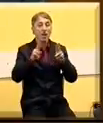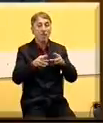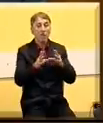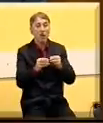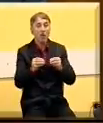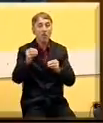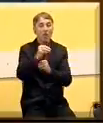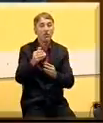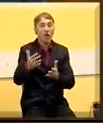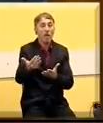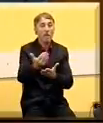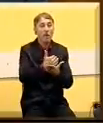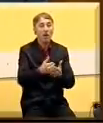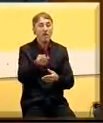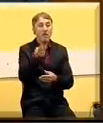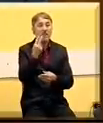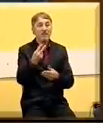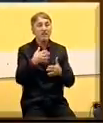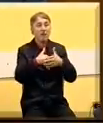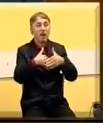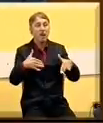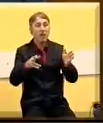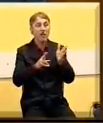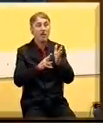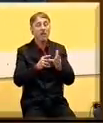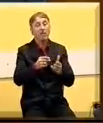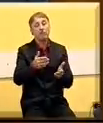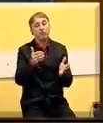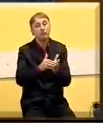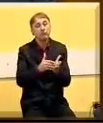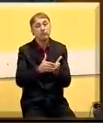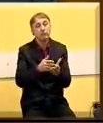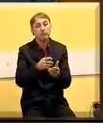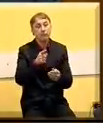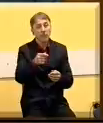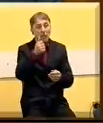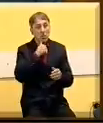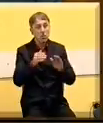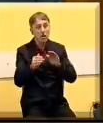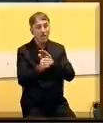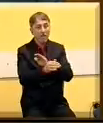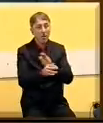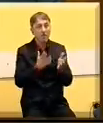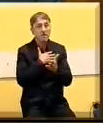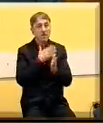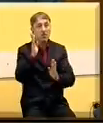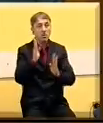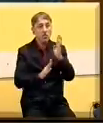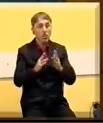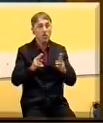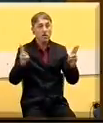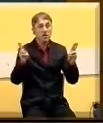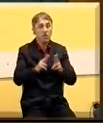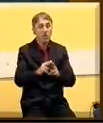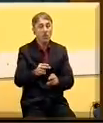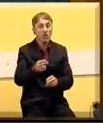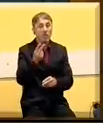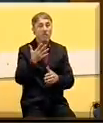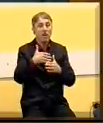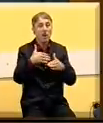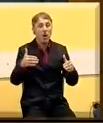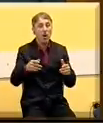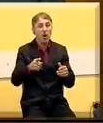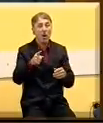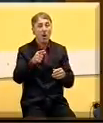povećanje prihoda od 20 miliona namenskih srestava. Budžetski fond za šume je smanjen za 11,5 miliona